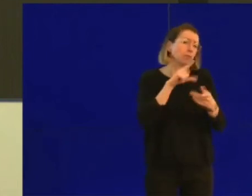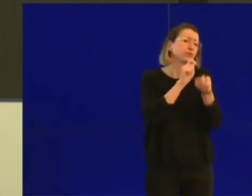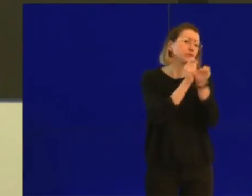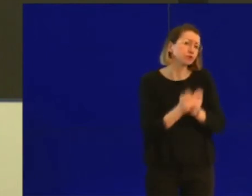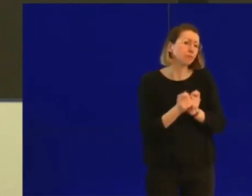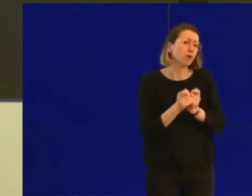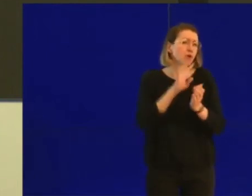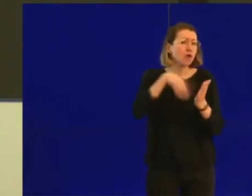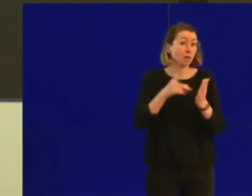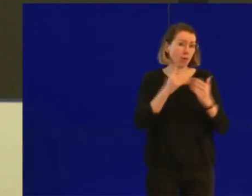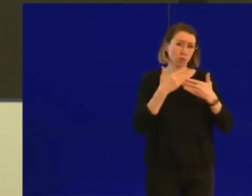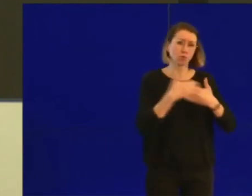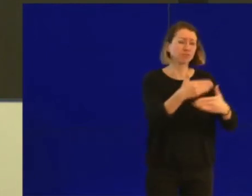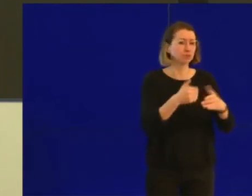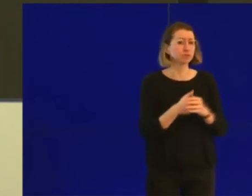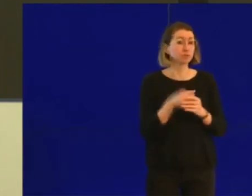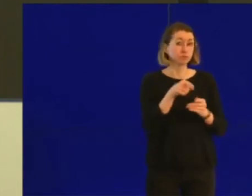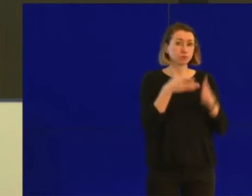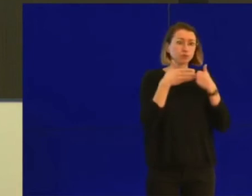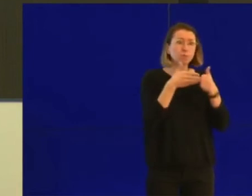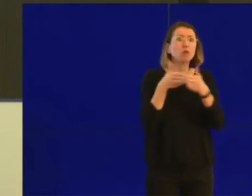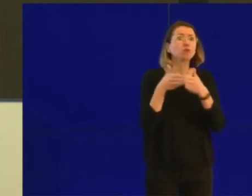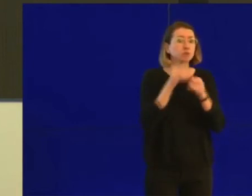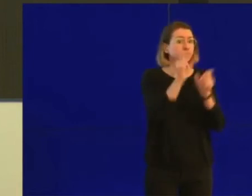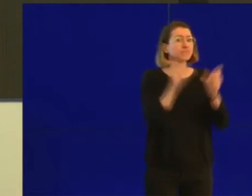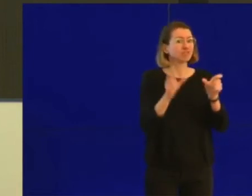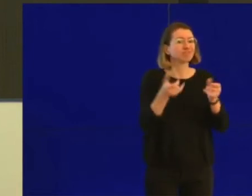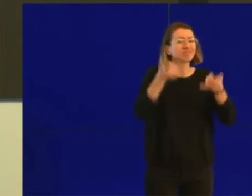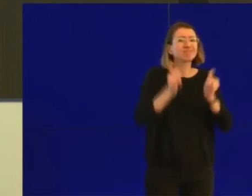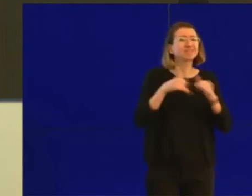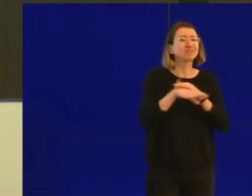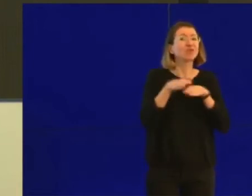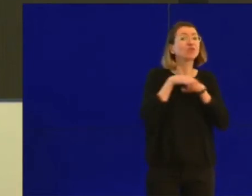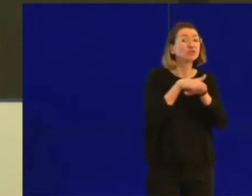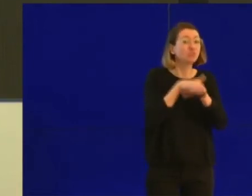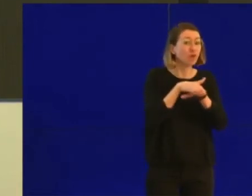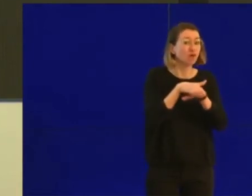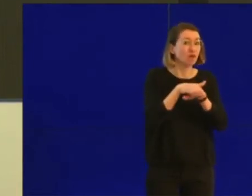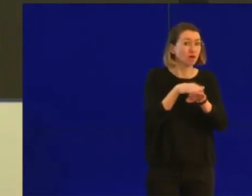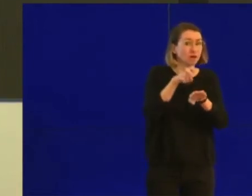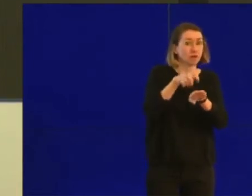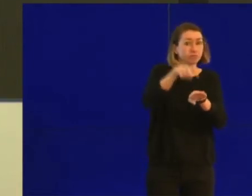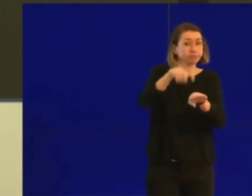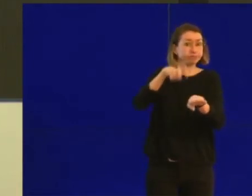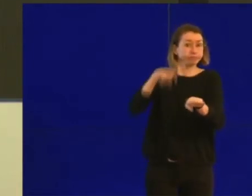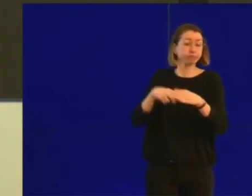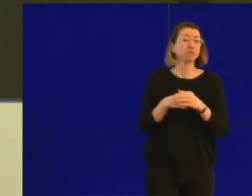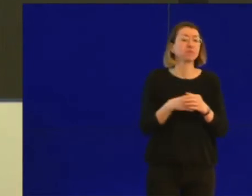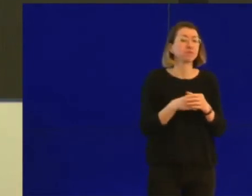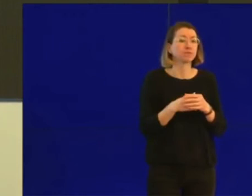à chacun de prendre les transports publics uniquement si c'est nécessaire pour aller à votre travail par exemple ou pour aller si c'est indispensable chez votre médecin ou autre.